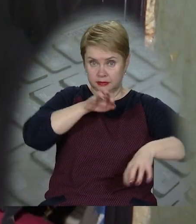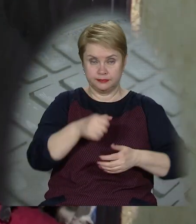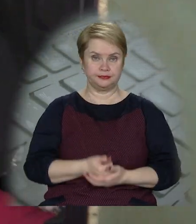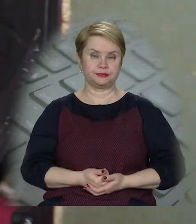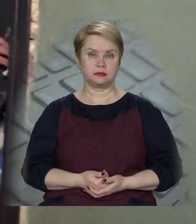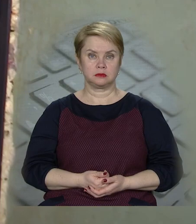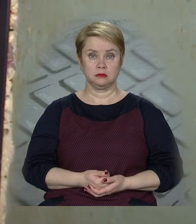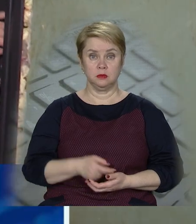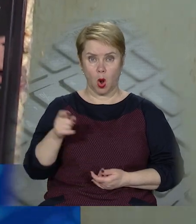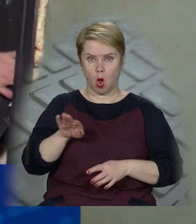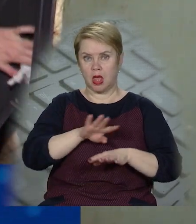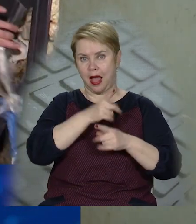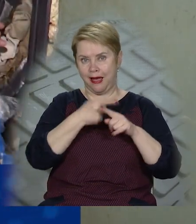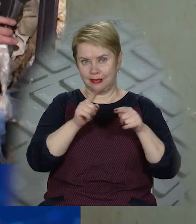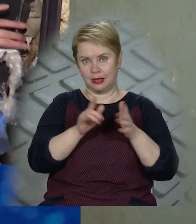прийомів.